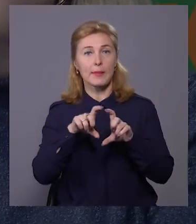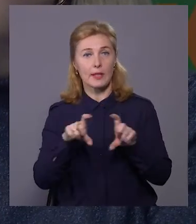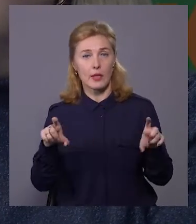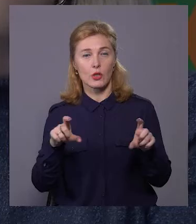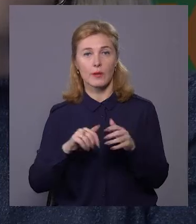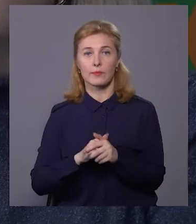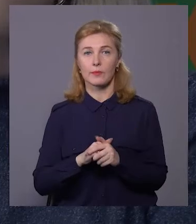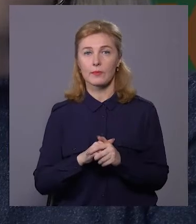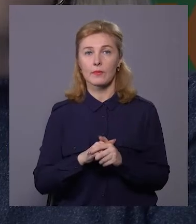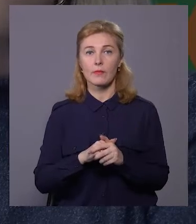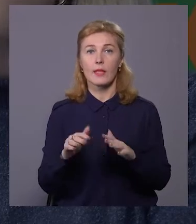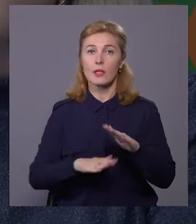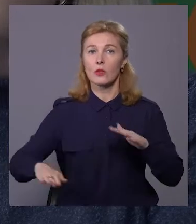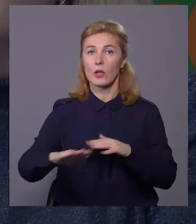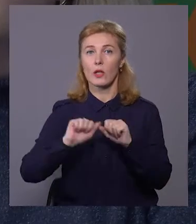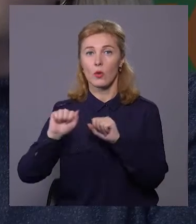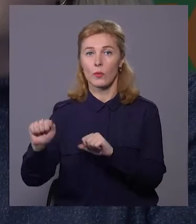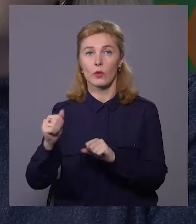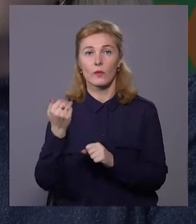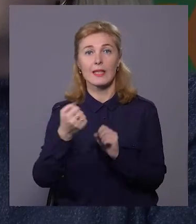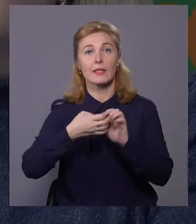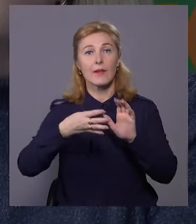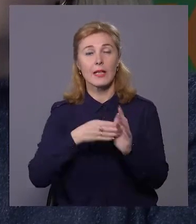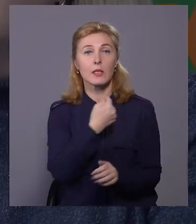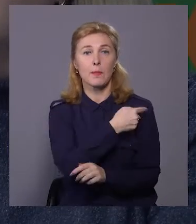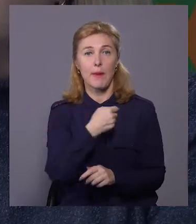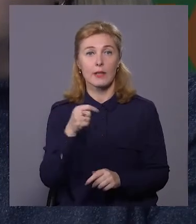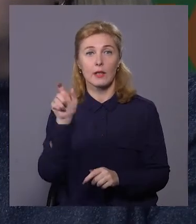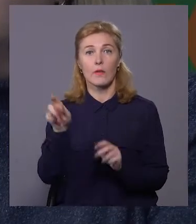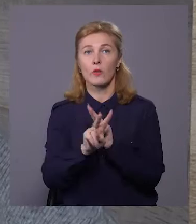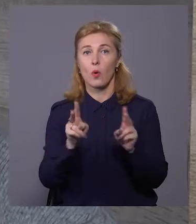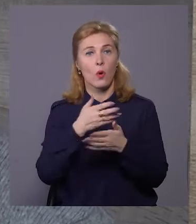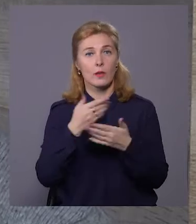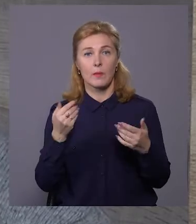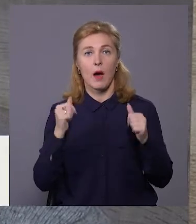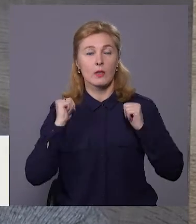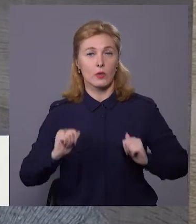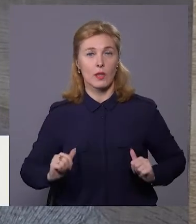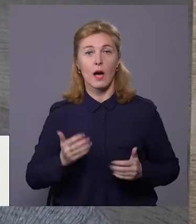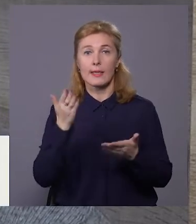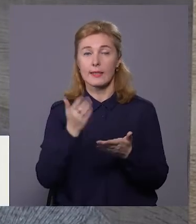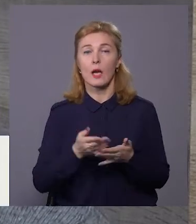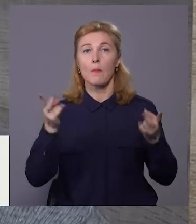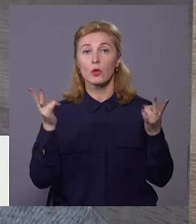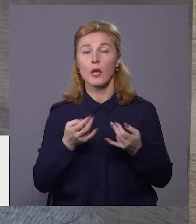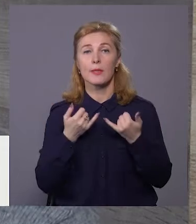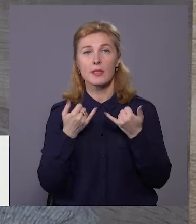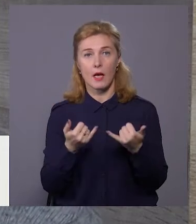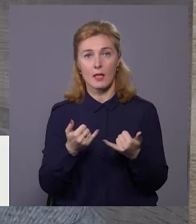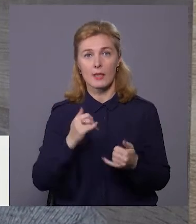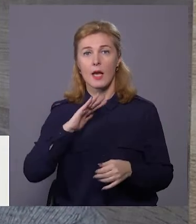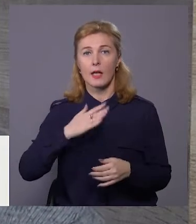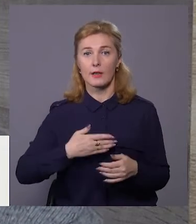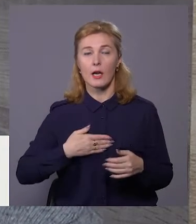територіальна оборона, от в них в батальоні 19 медиків, із них немає ніхто, ні аптечки, ні рюкзака. Є потреба зараз нашої